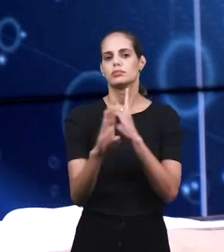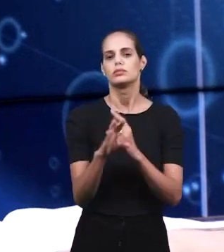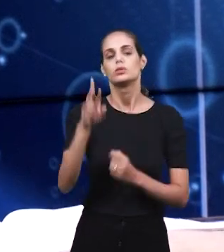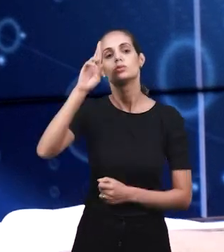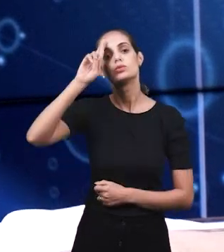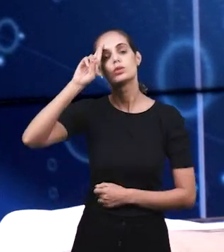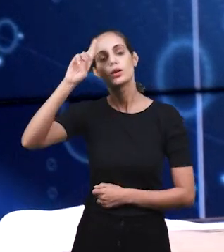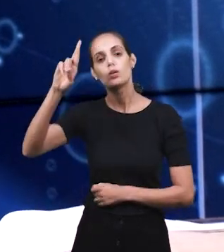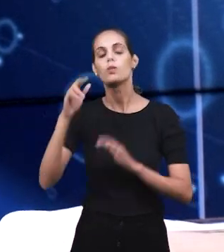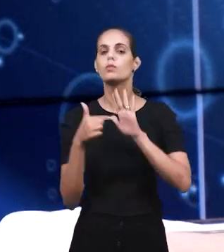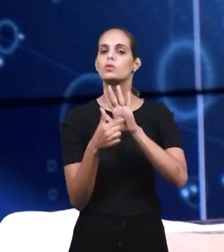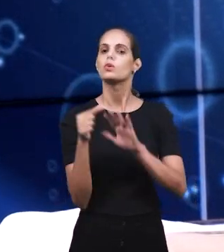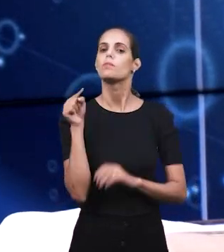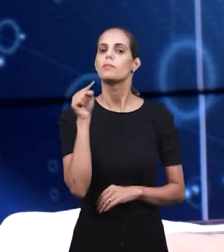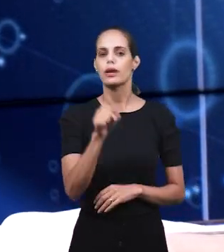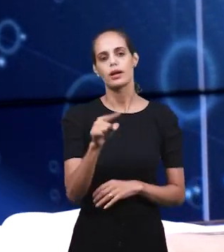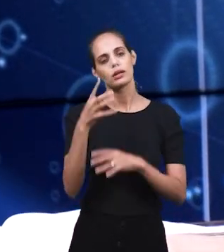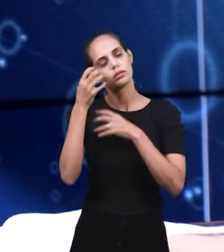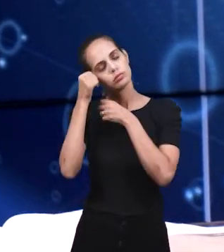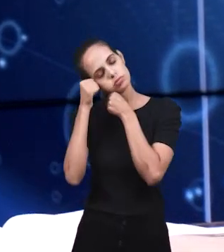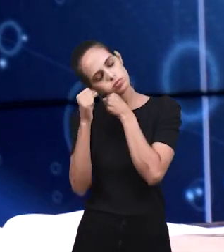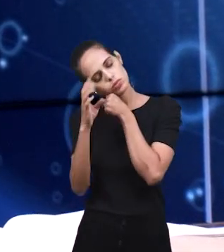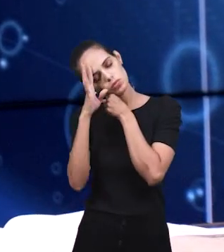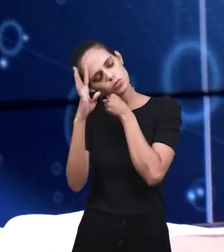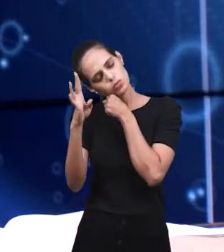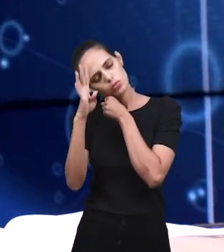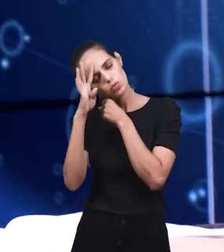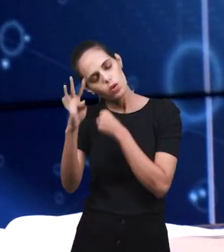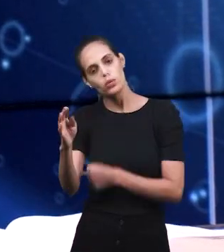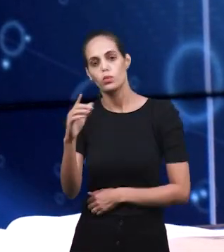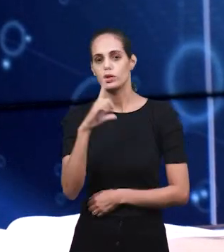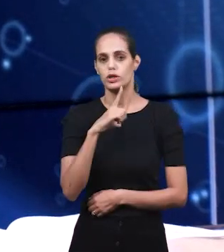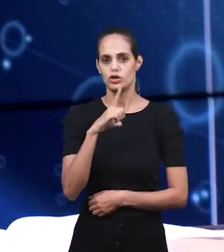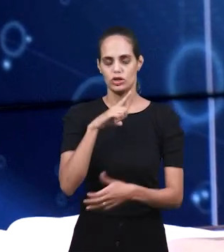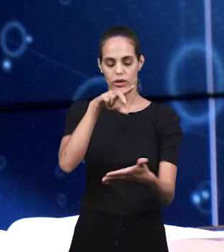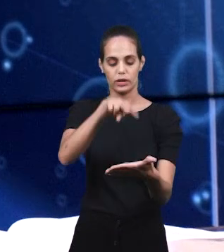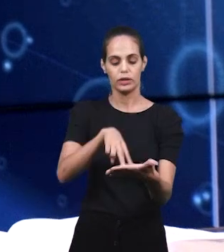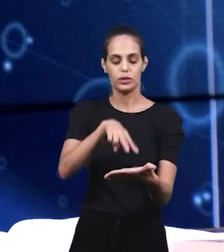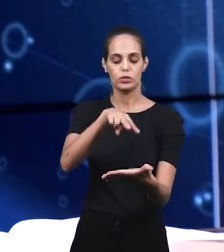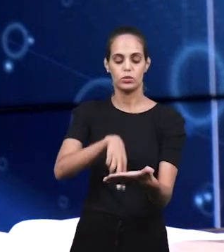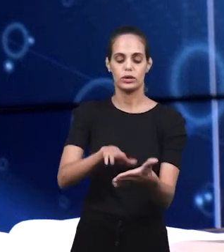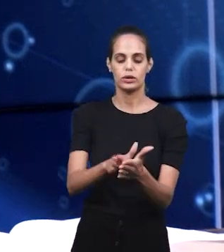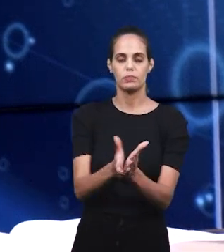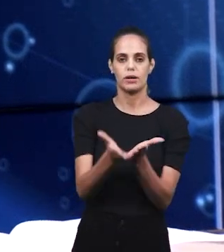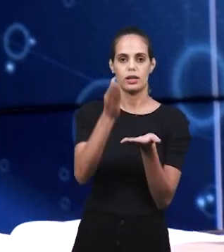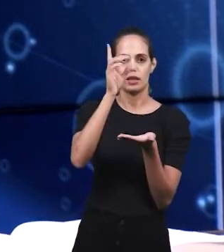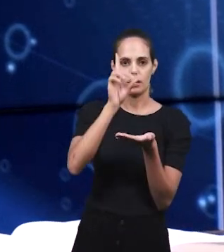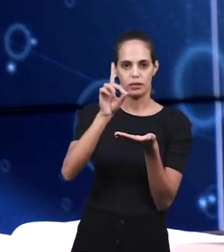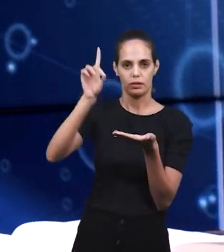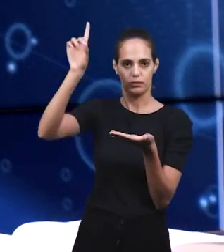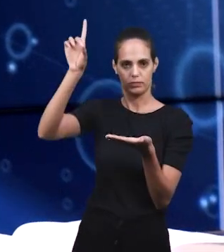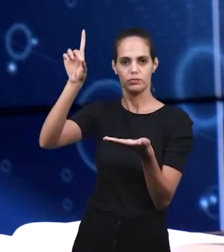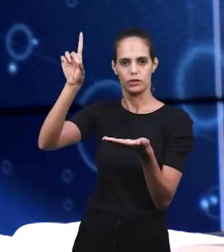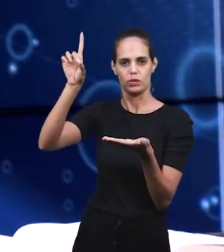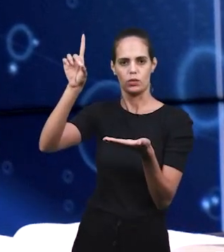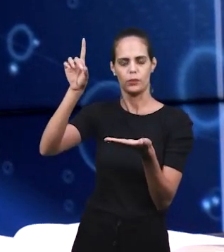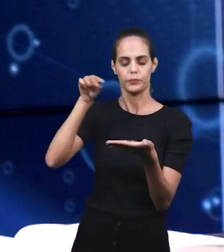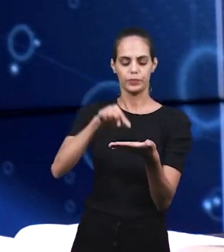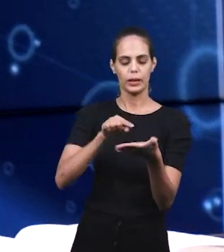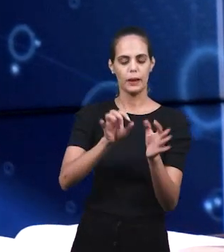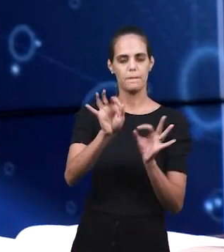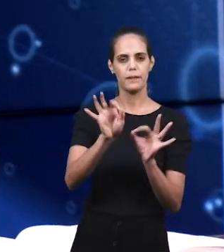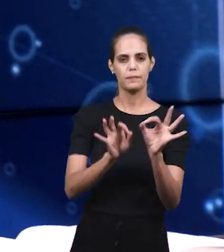показал ей во сне, и что они читали Слово Божие, и задавали